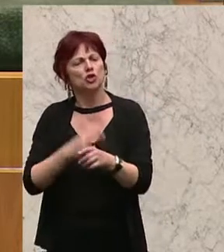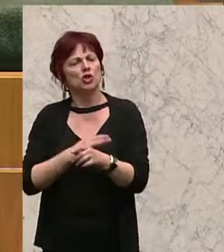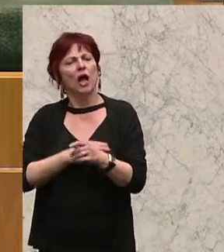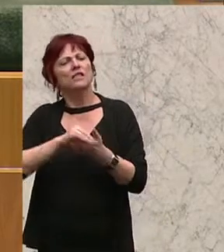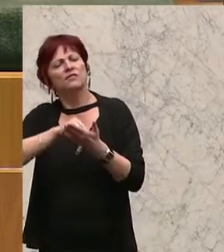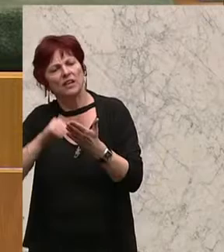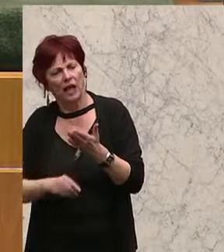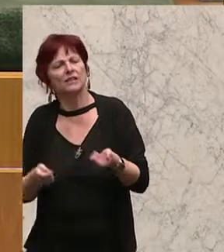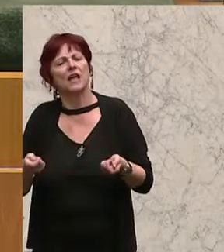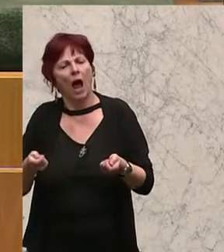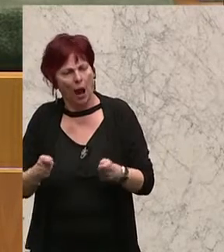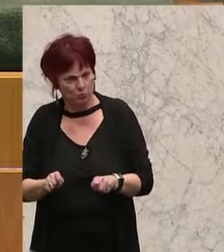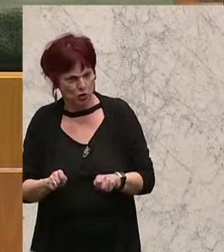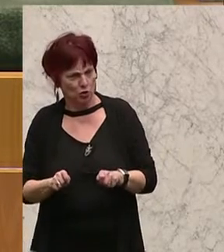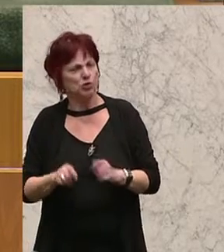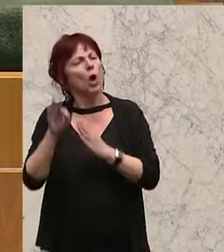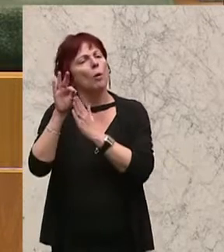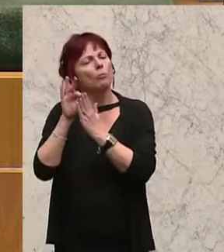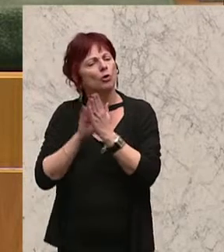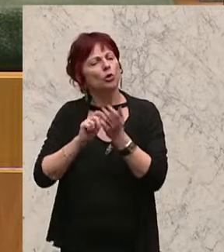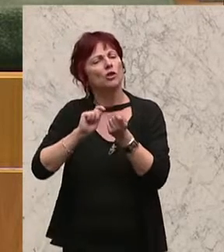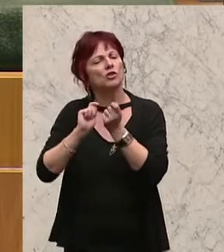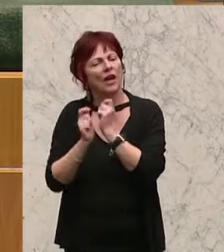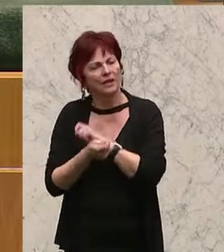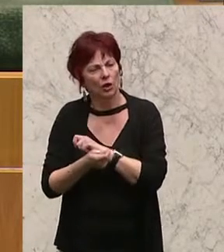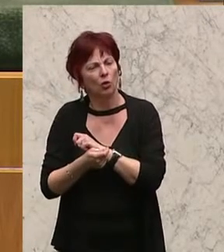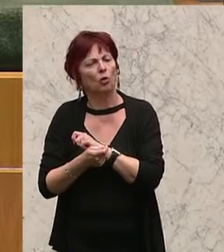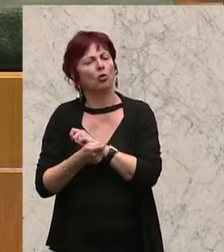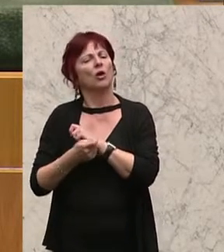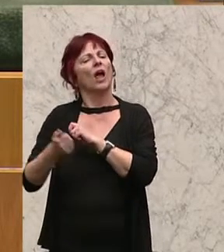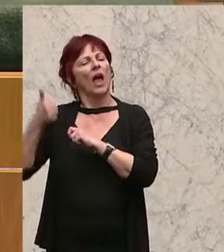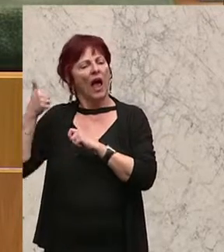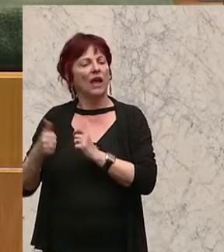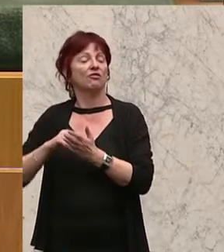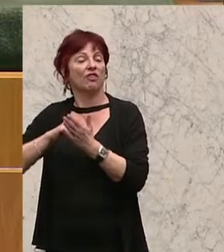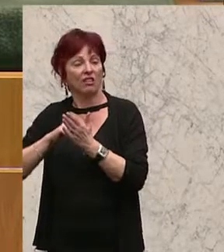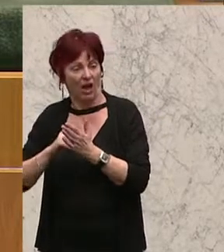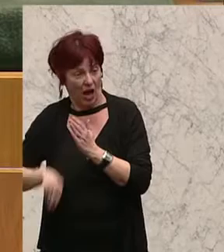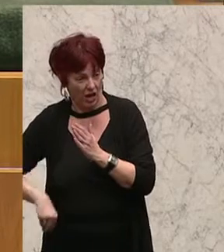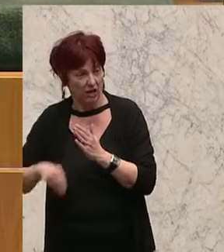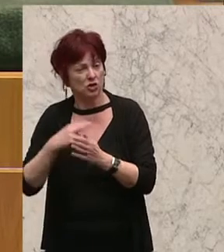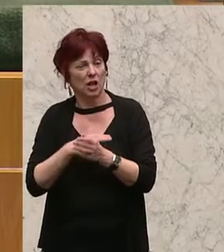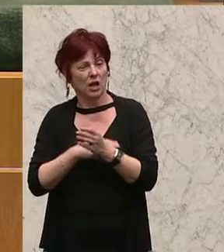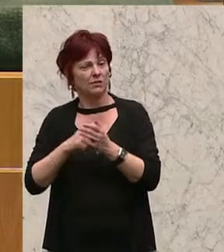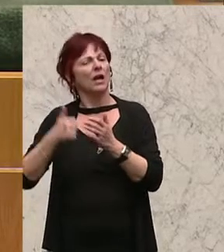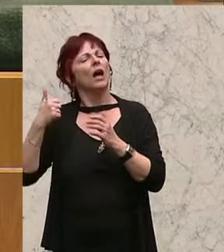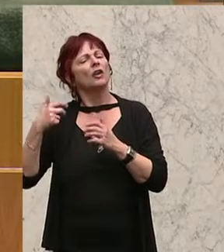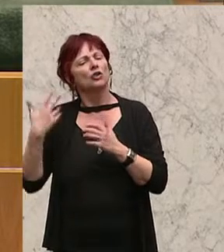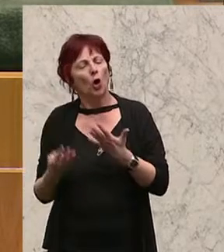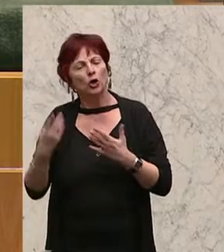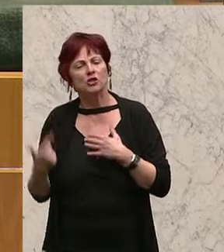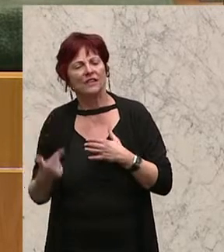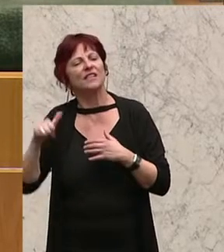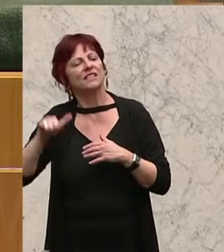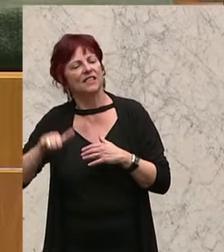Staatsvertrages, Protokoll zur Abänderung des am 29. Jänner 2013 in Wadus unterzeichneten